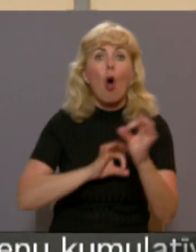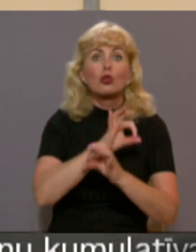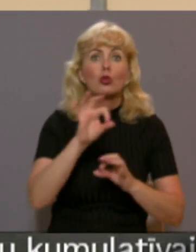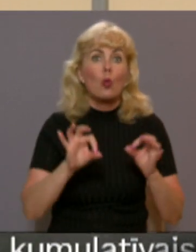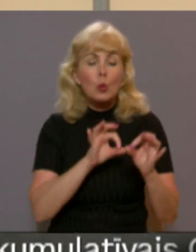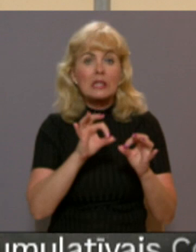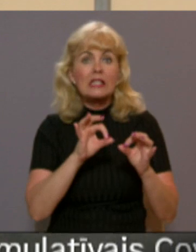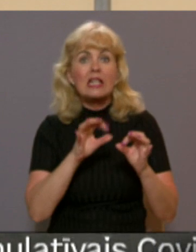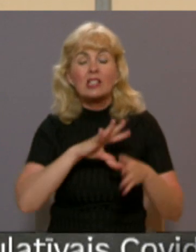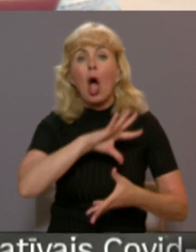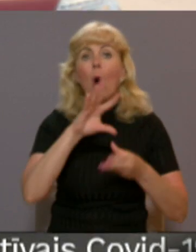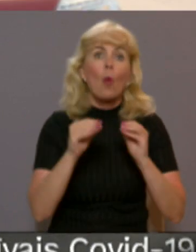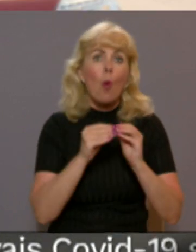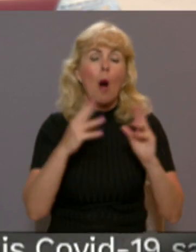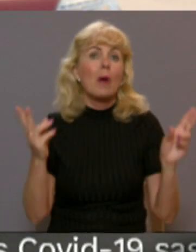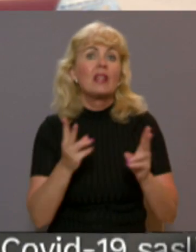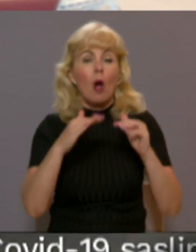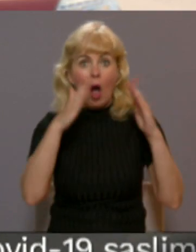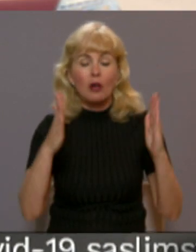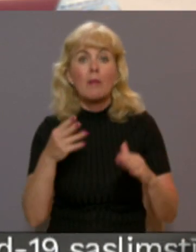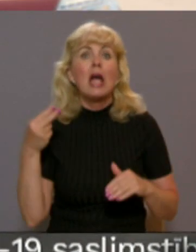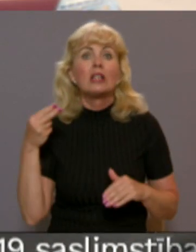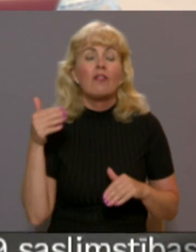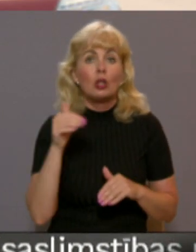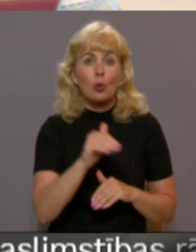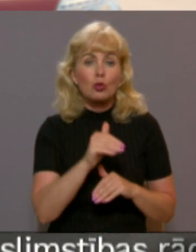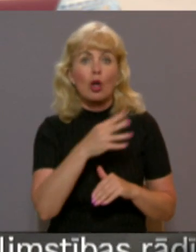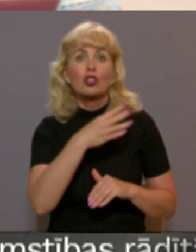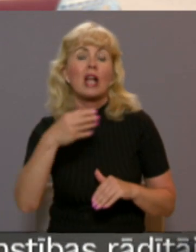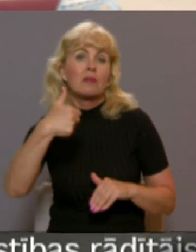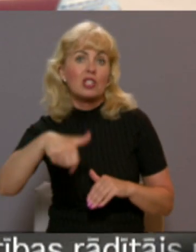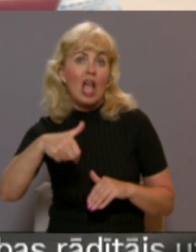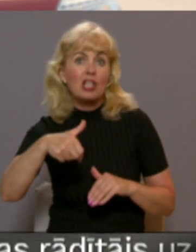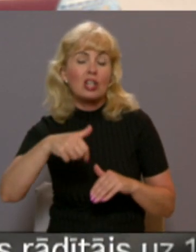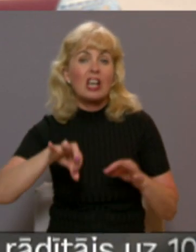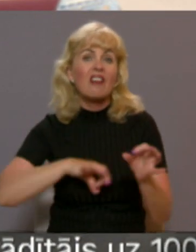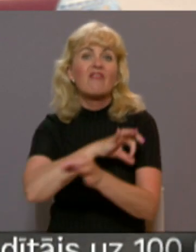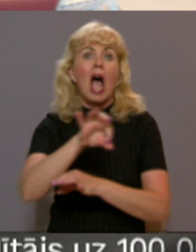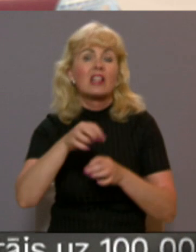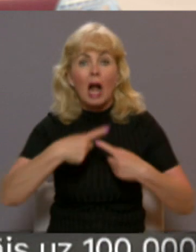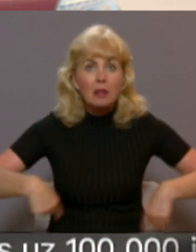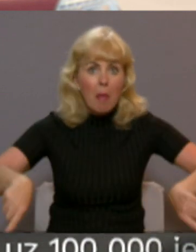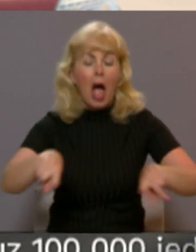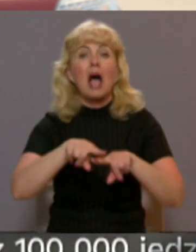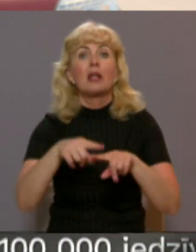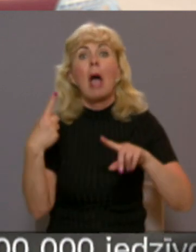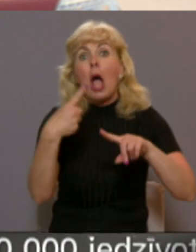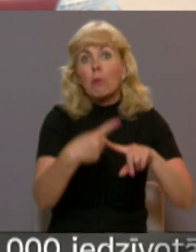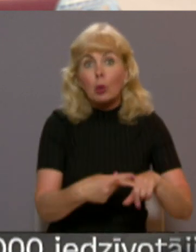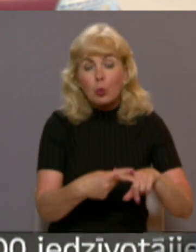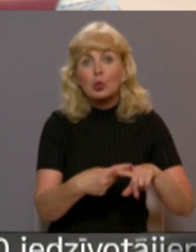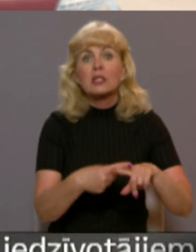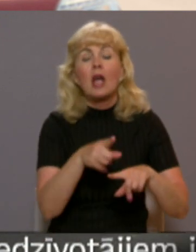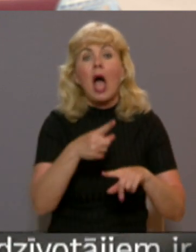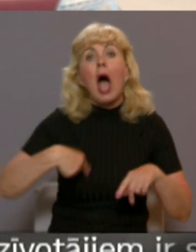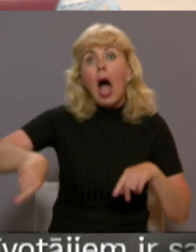Tātad kopumā degā angārs 2640 kvadrātmetru platībā, plus vēl